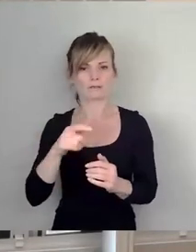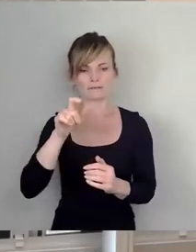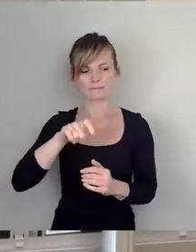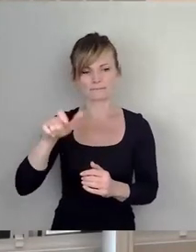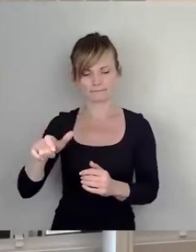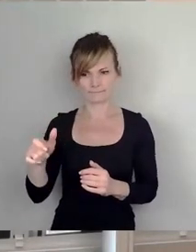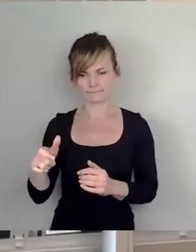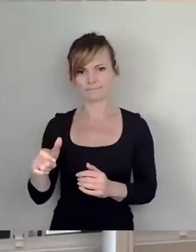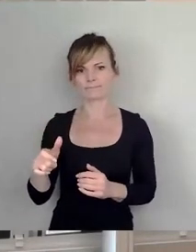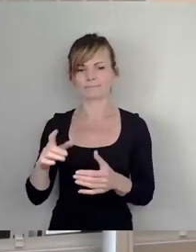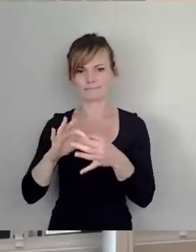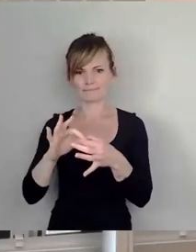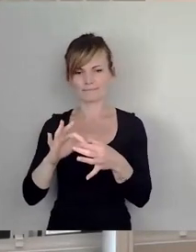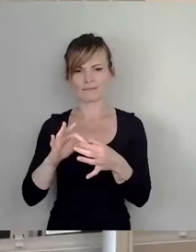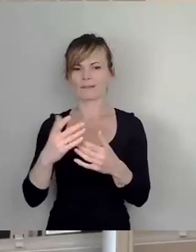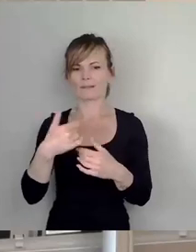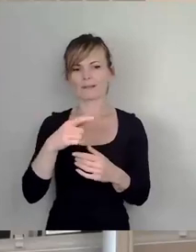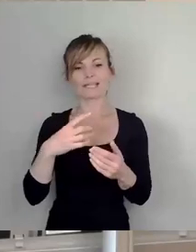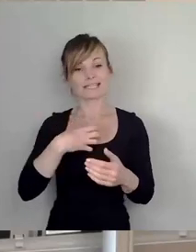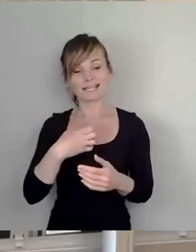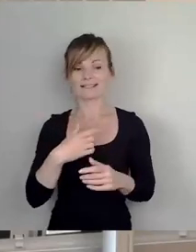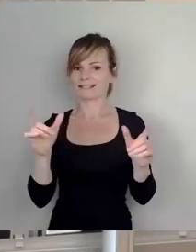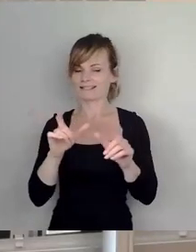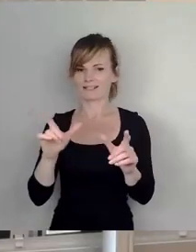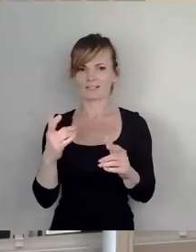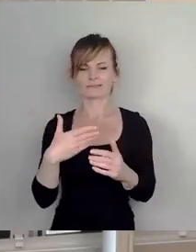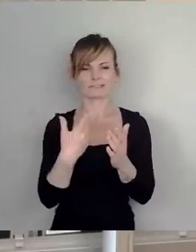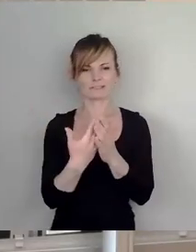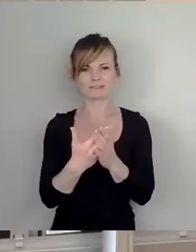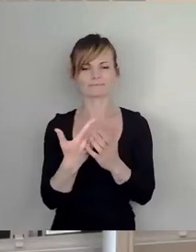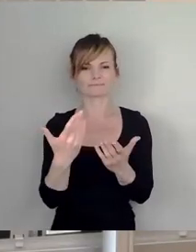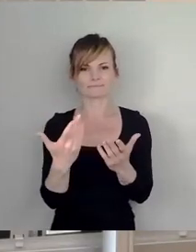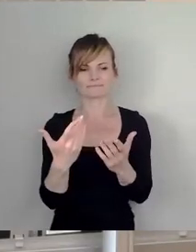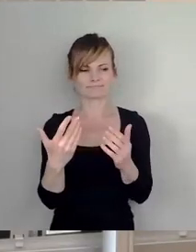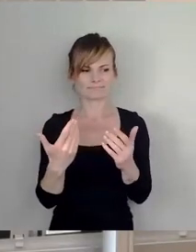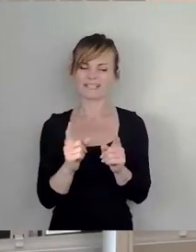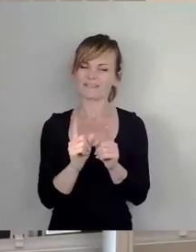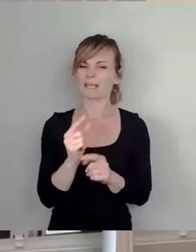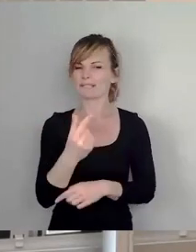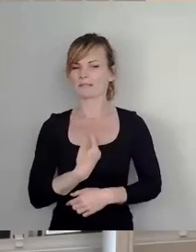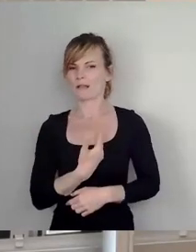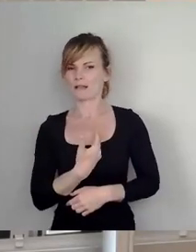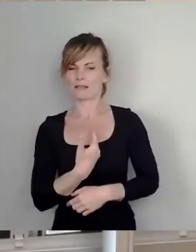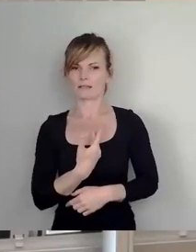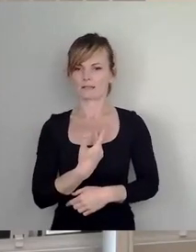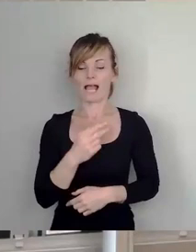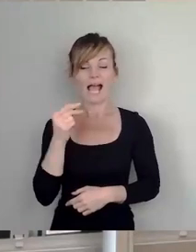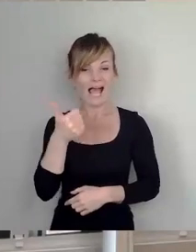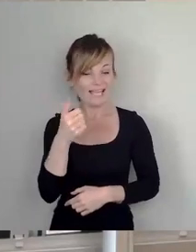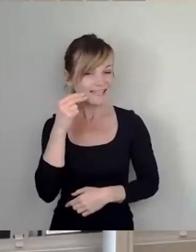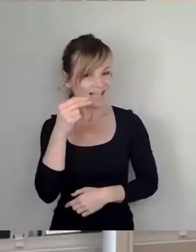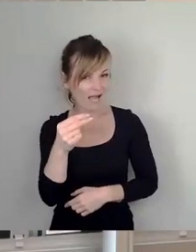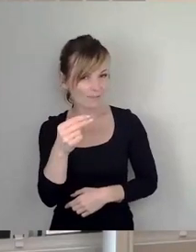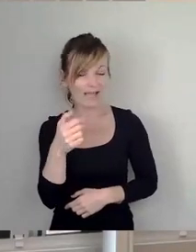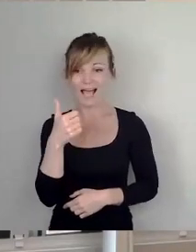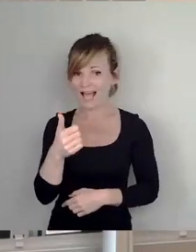auch weiterhin mit diesem Zwiespalt, der sich manifestiert in diesem einen Namen, in diesem einen Leben,